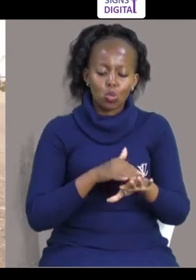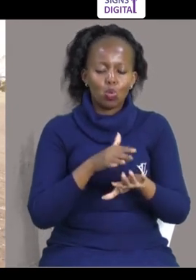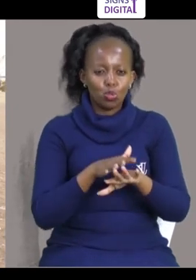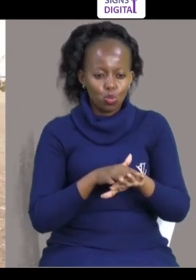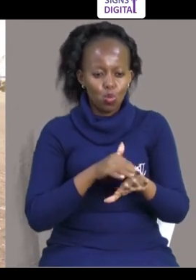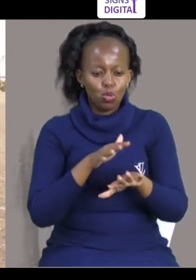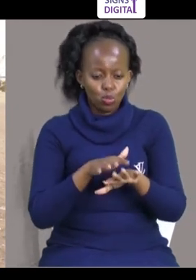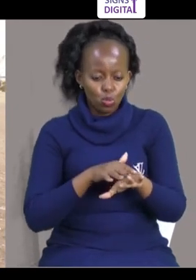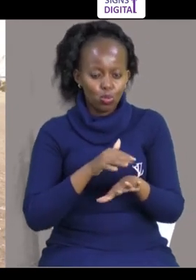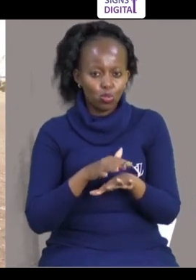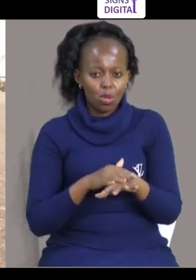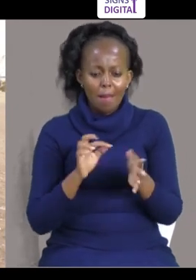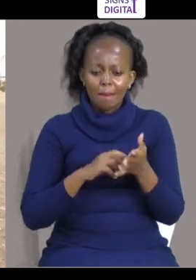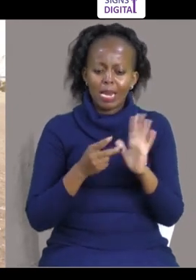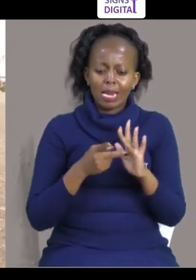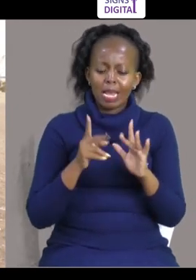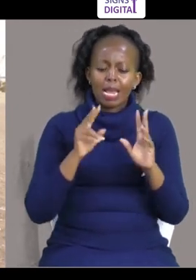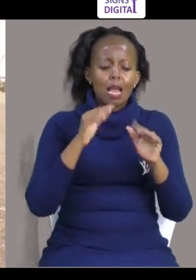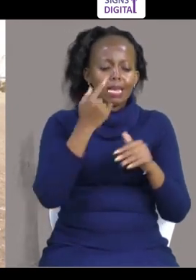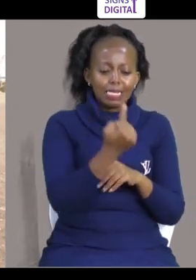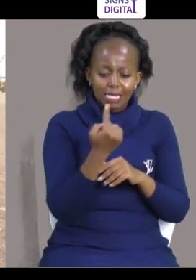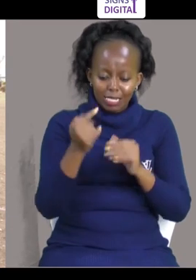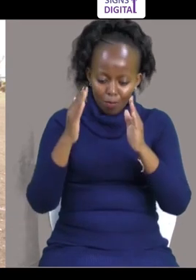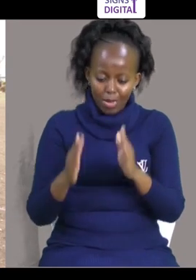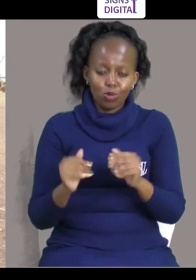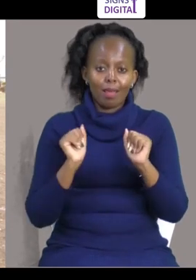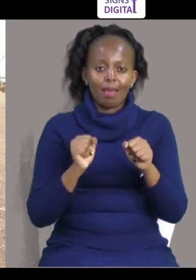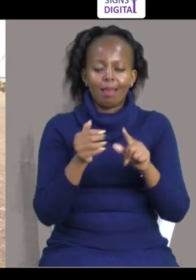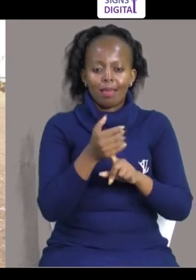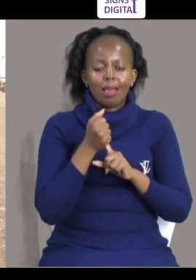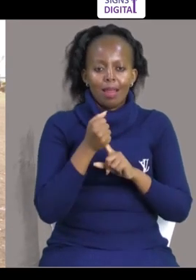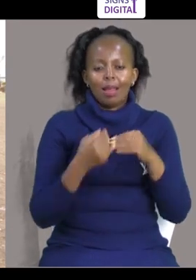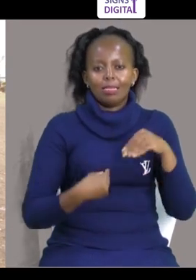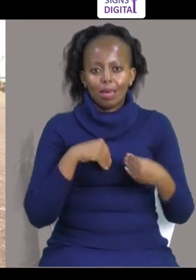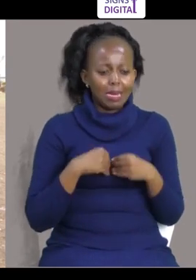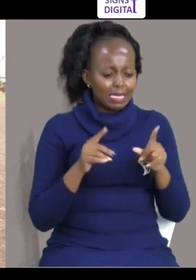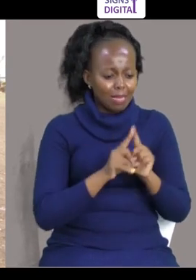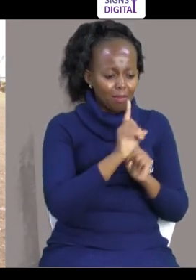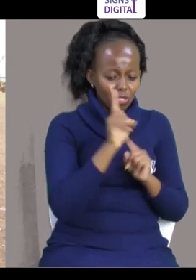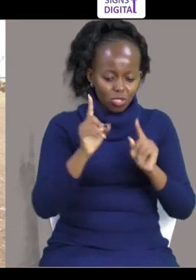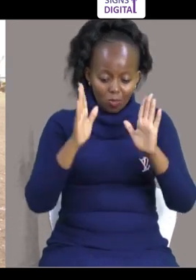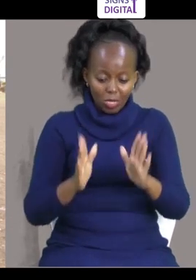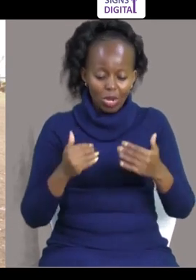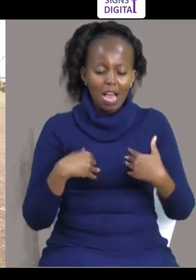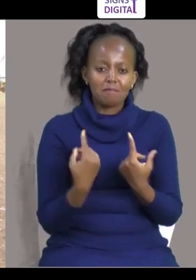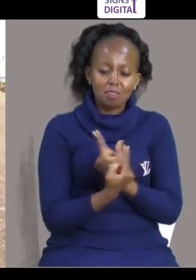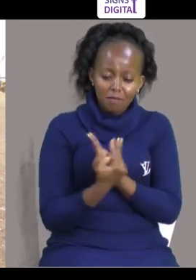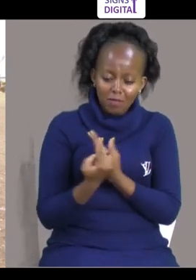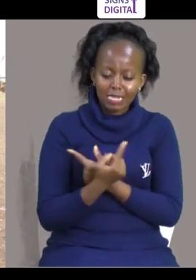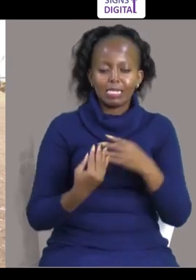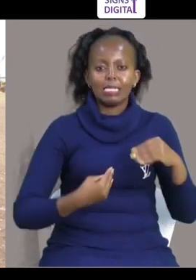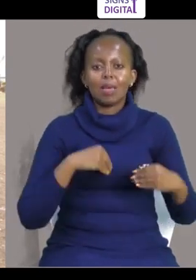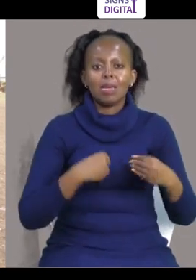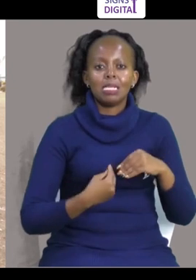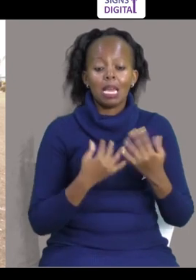toka Kidogo Kidogo Kidogo Kidogo Paka Imafika Migi So Hakuna mtu Anaheva Mahana Ka ule mabu Ata Kadogo